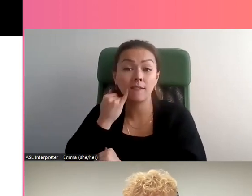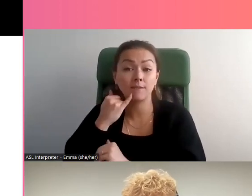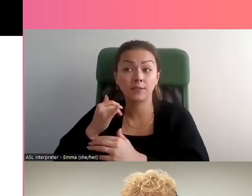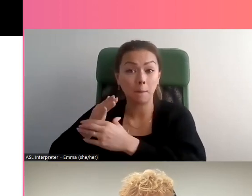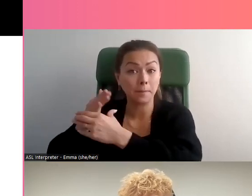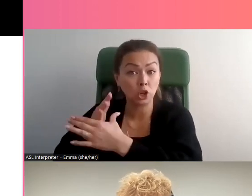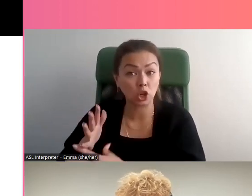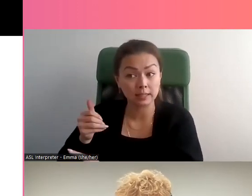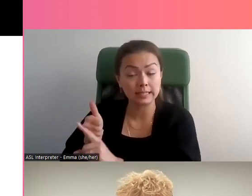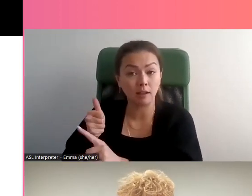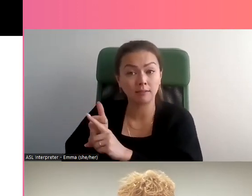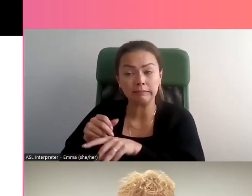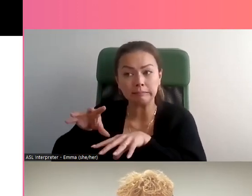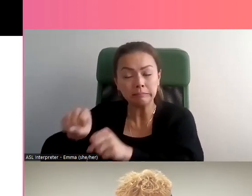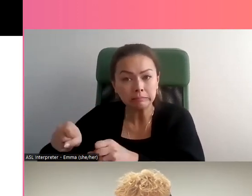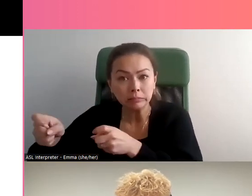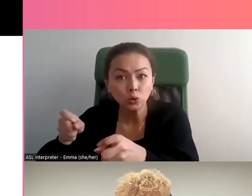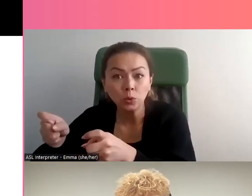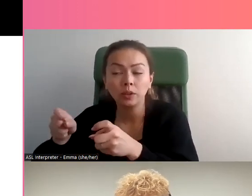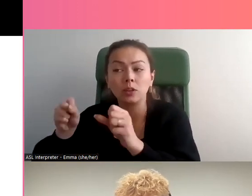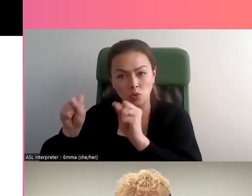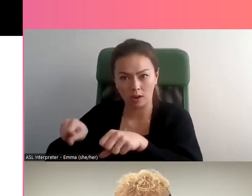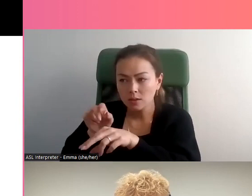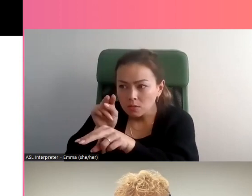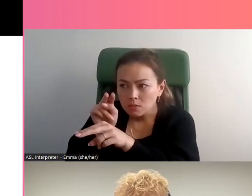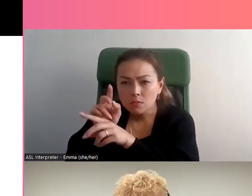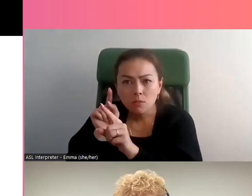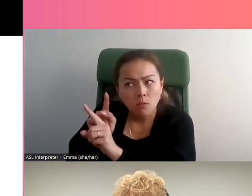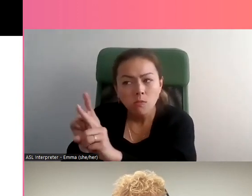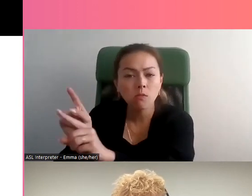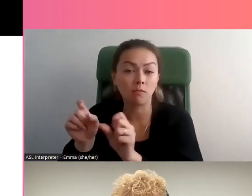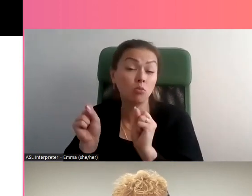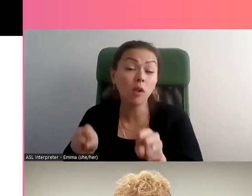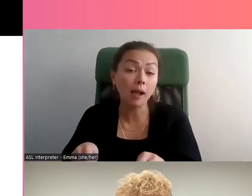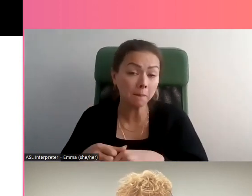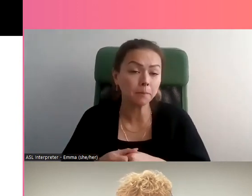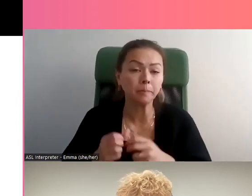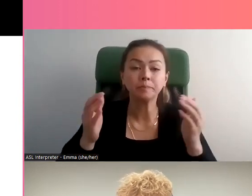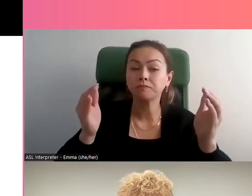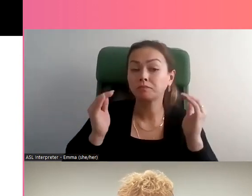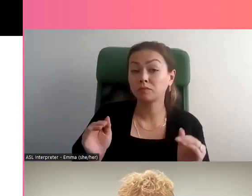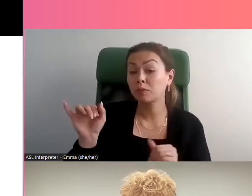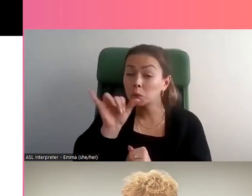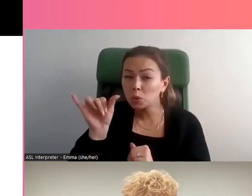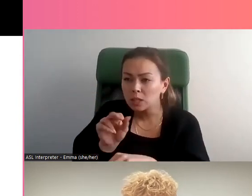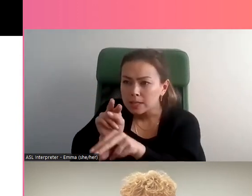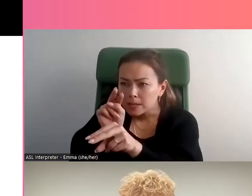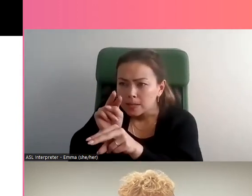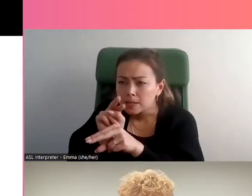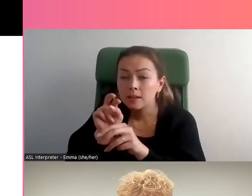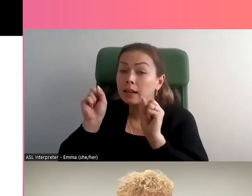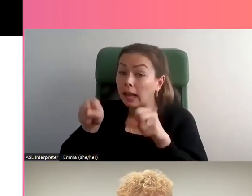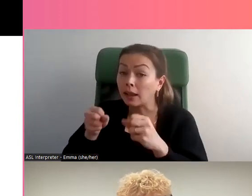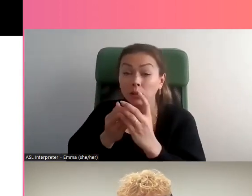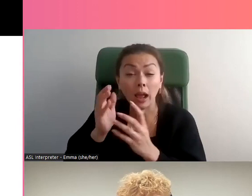utiliser ces outils de GPS pour traquer quelqu'un. Nous pouvons aussi faire une